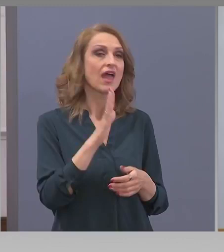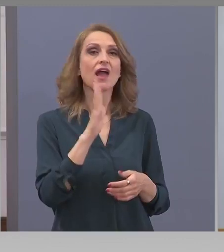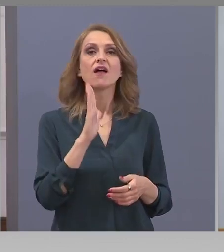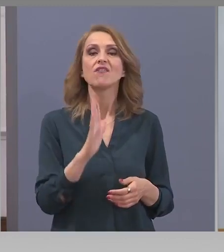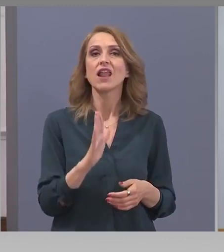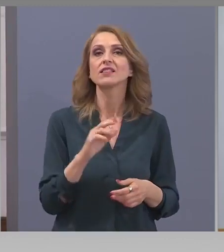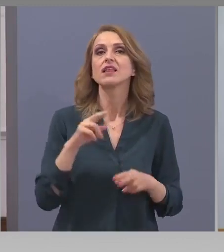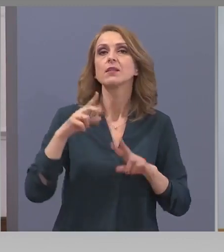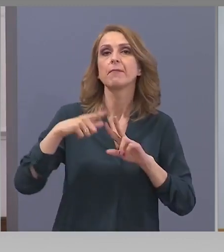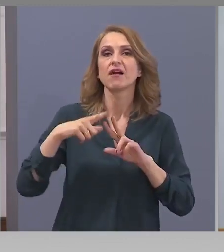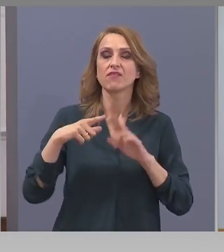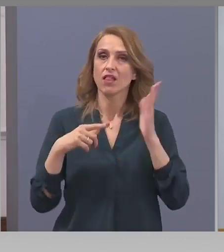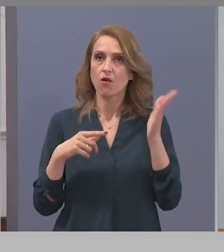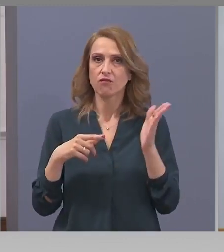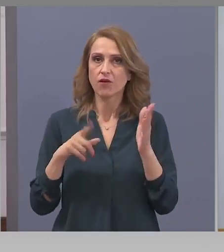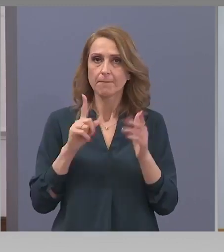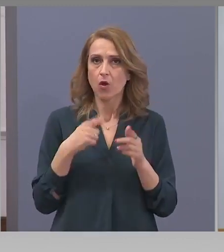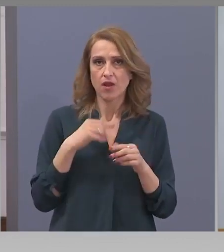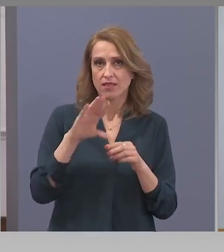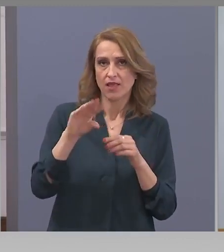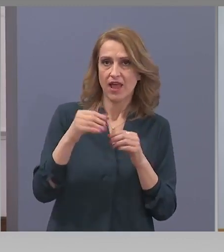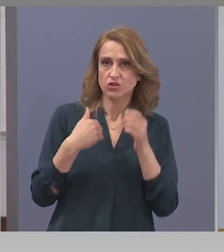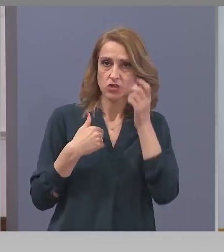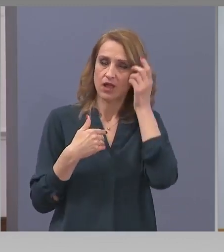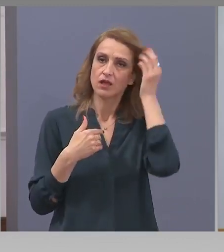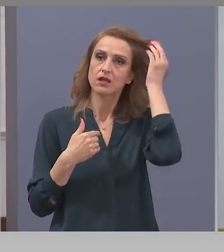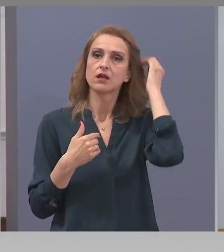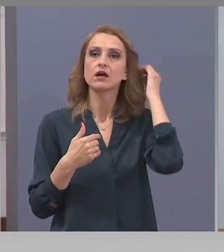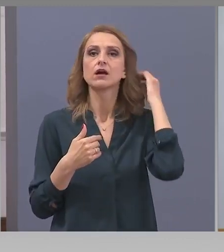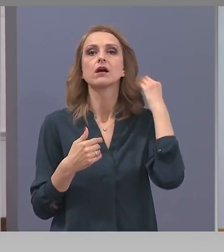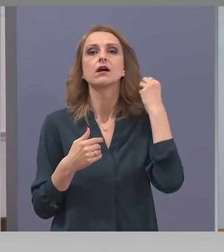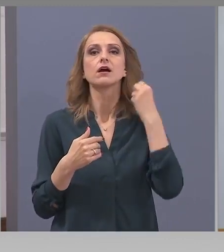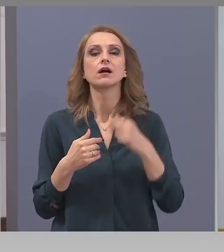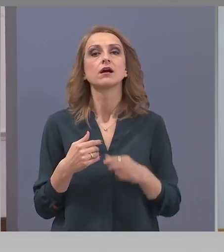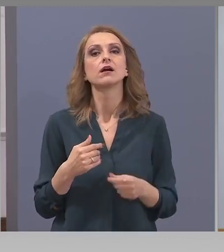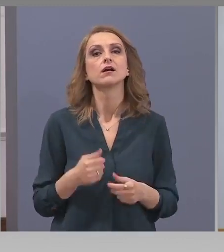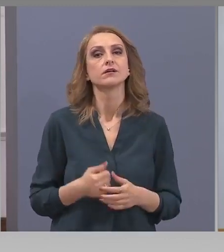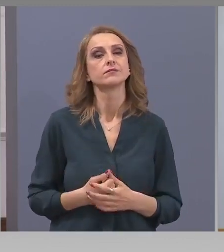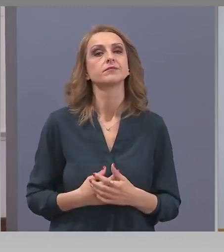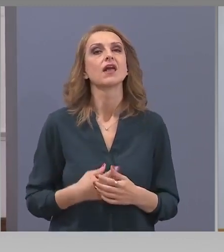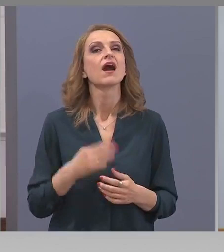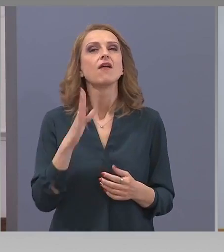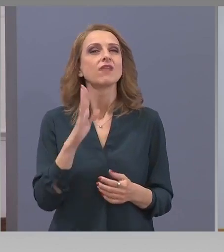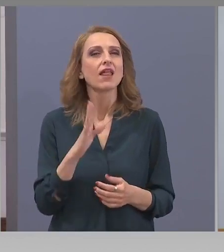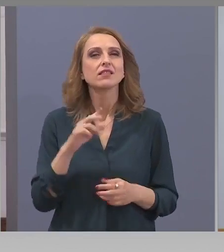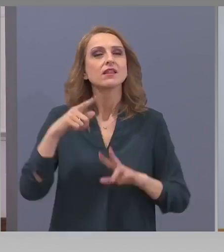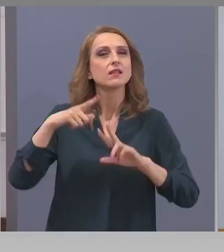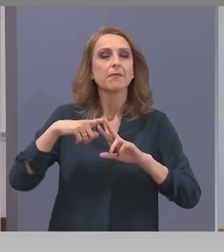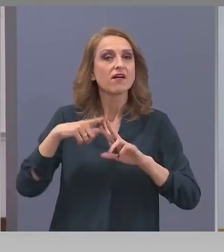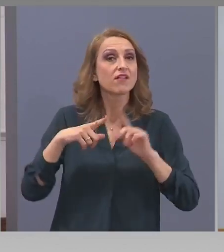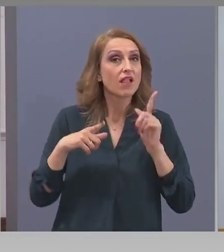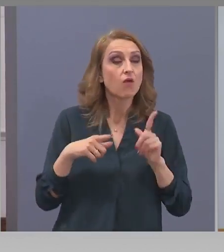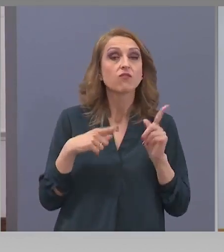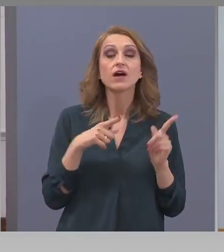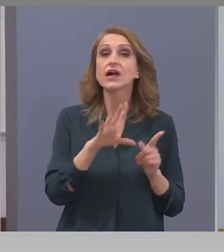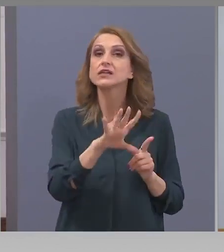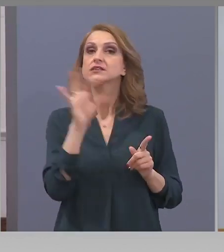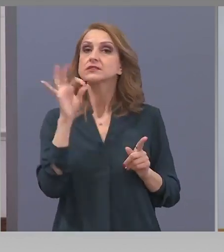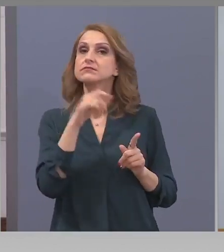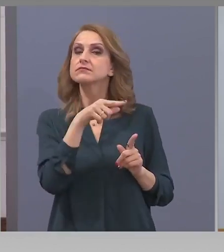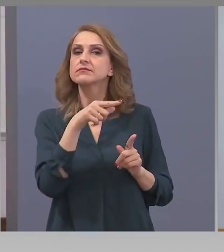Валентин Павлов е избор